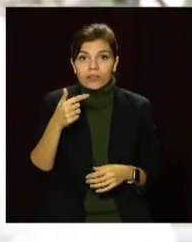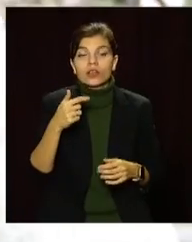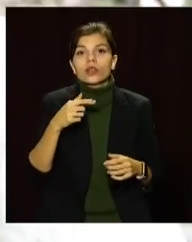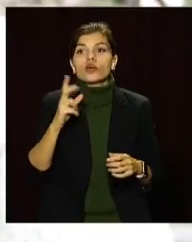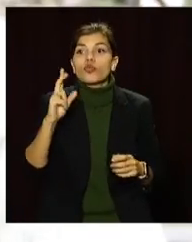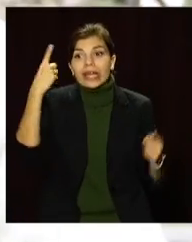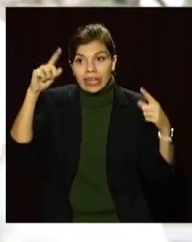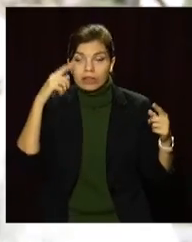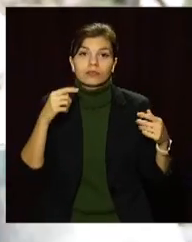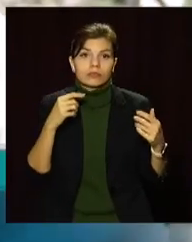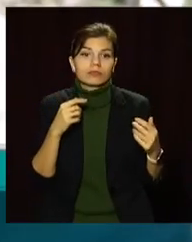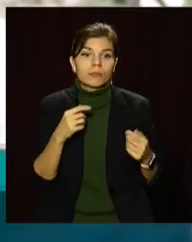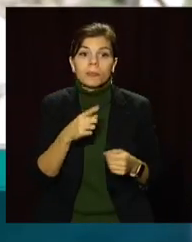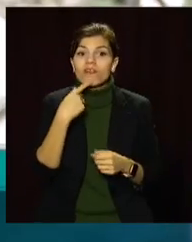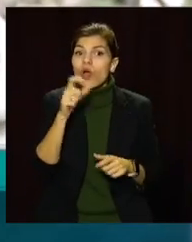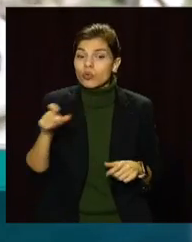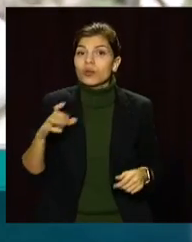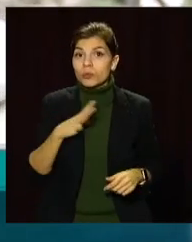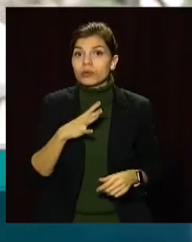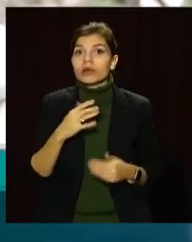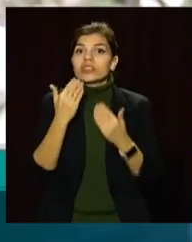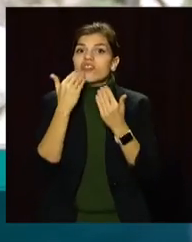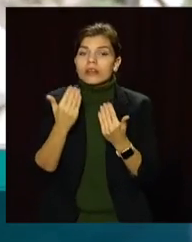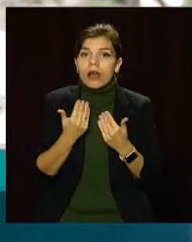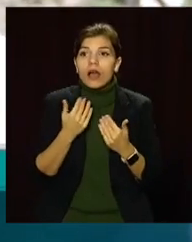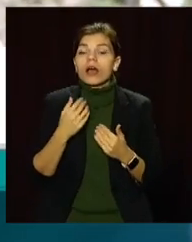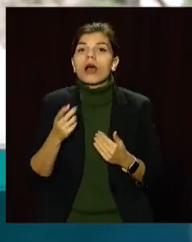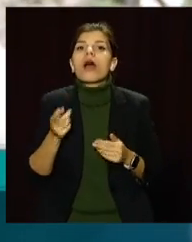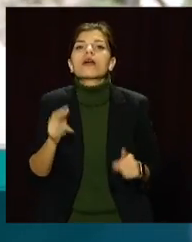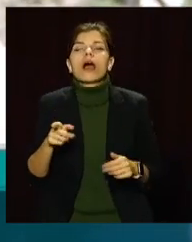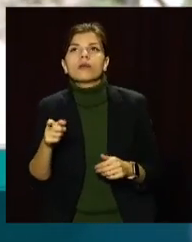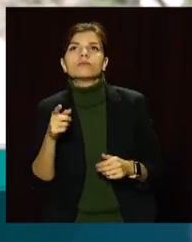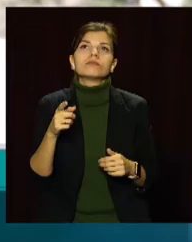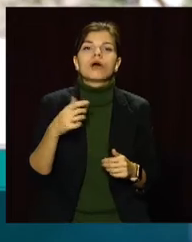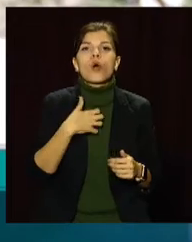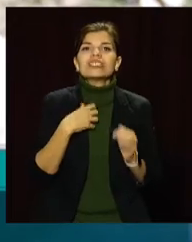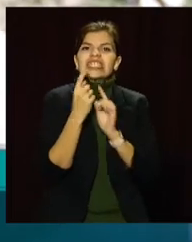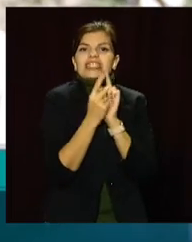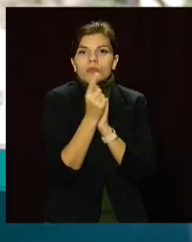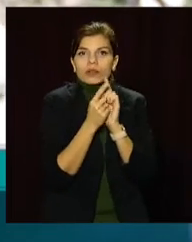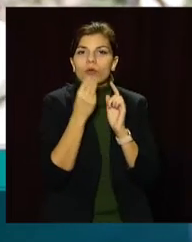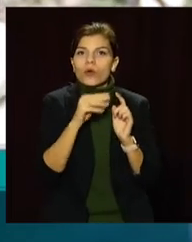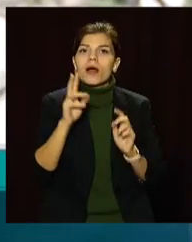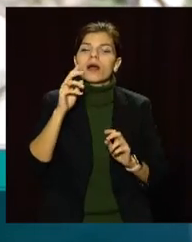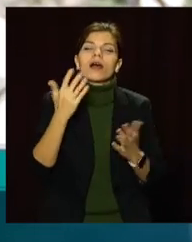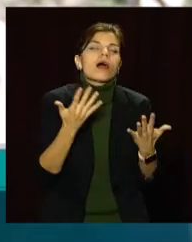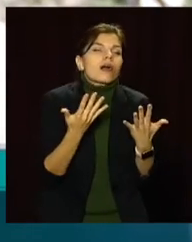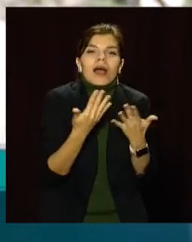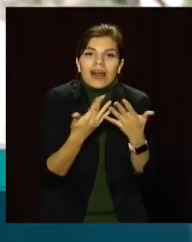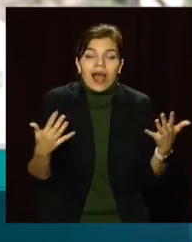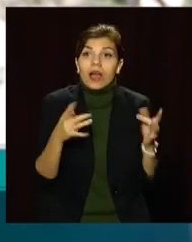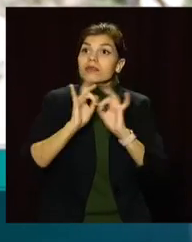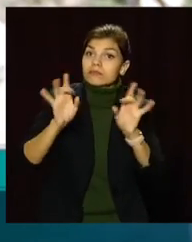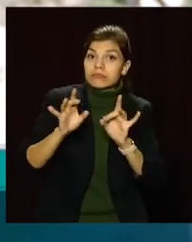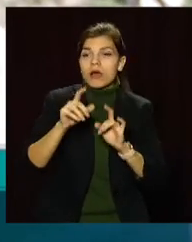фізично до нас приходили, зверталися, подавали там свої заяви, як саме вони бачать наступну трансформацію правил бюджету участі і взагалі всього